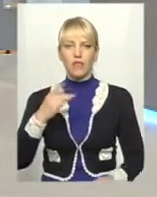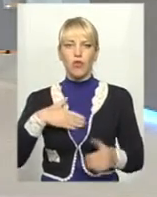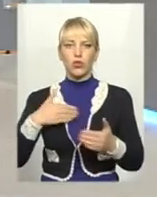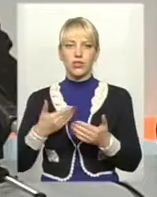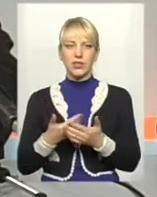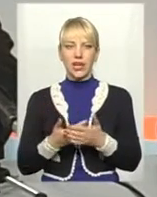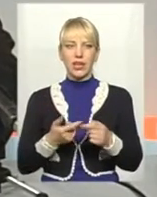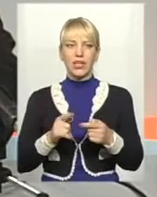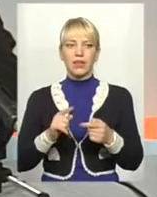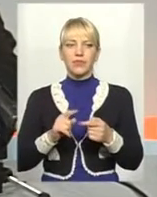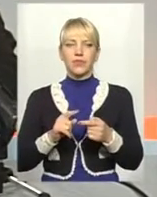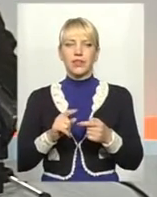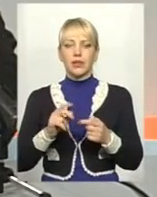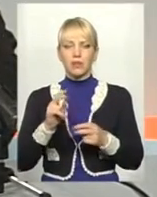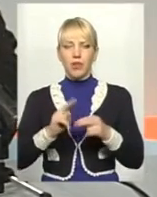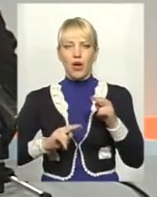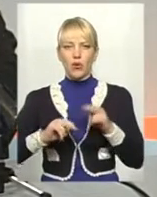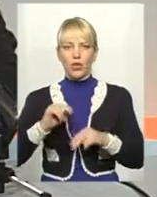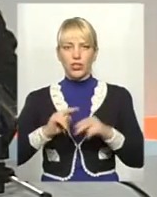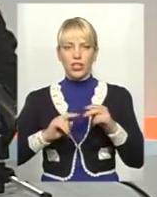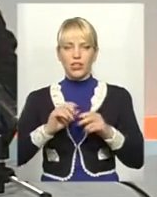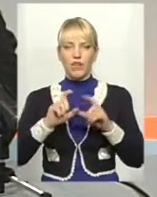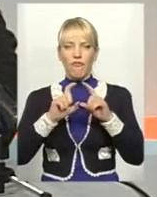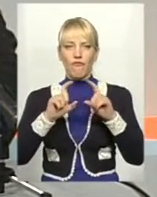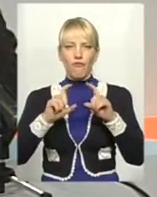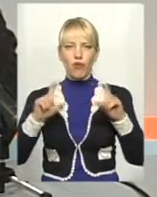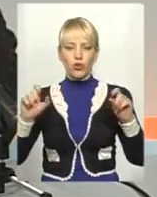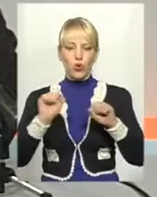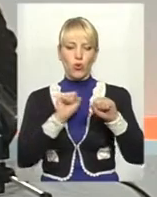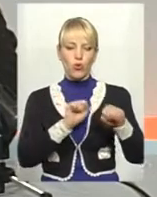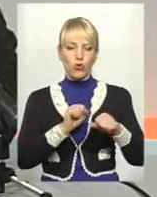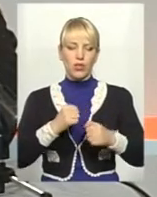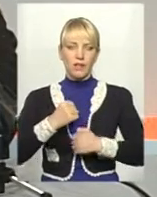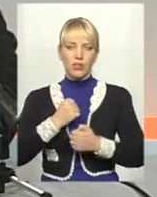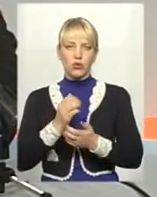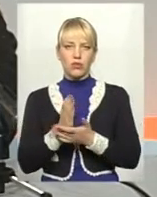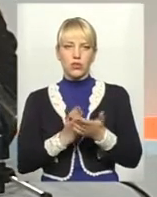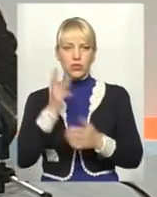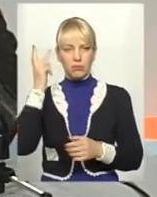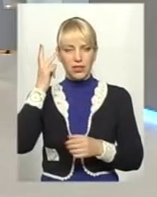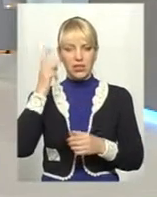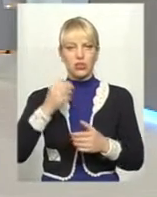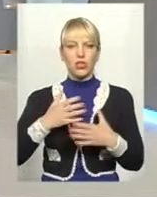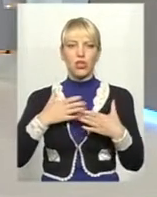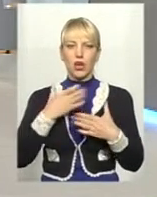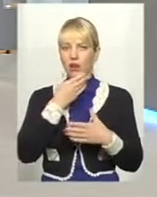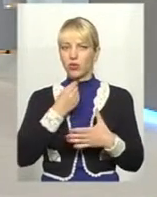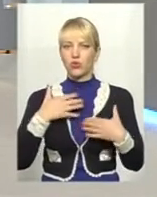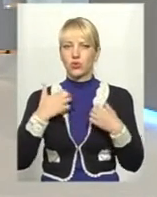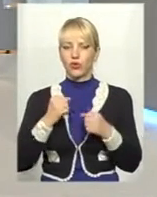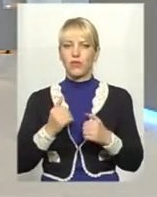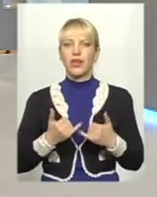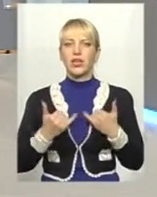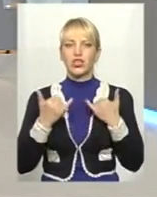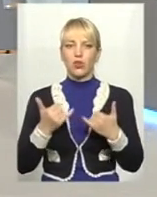проєкту з будівництва ліфта Благодійного фонду охорони здоров'я військовослужбовців Хмельниччини. Доброго здоров'я, шановні гості. І